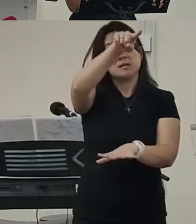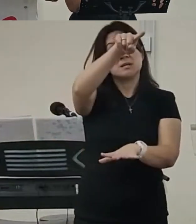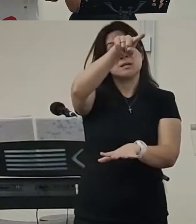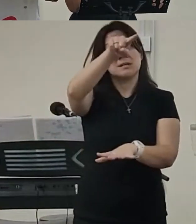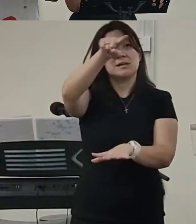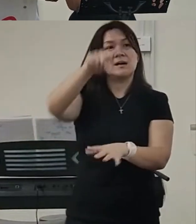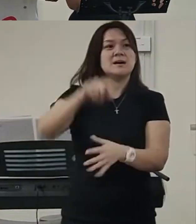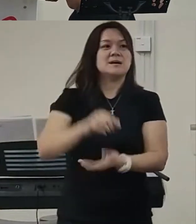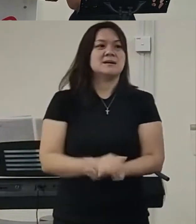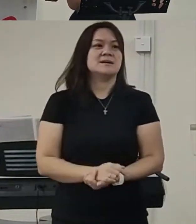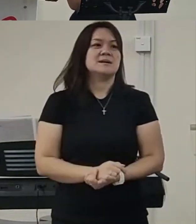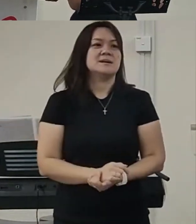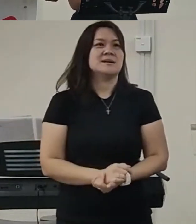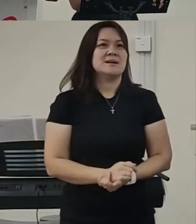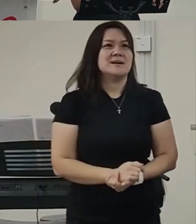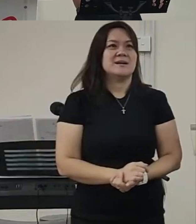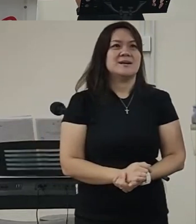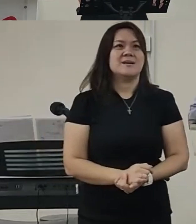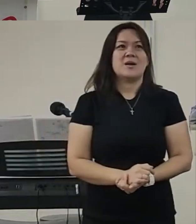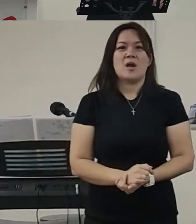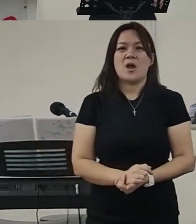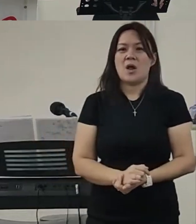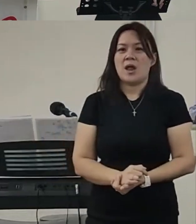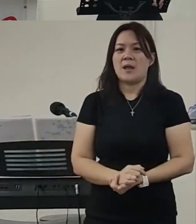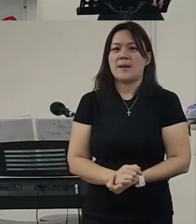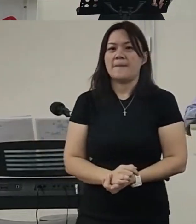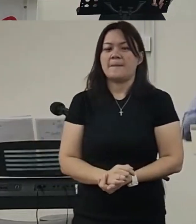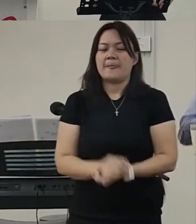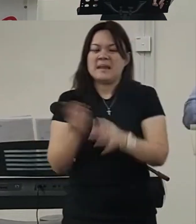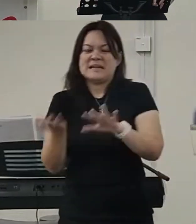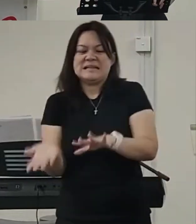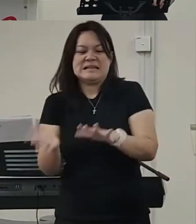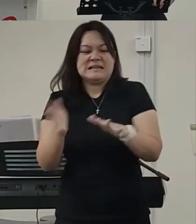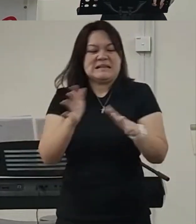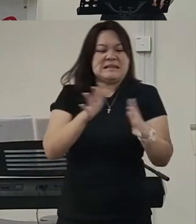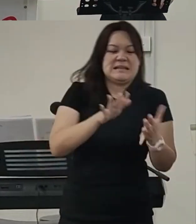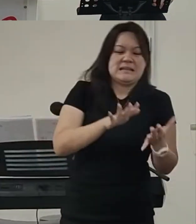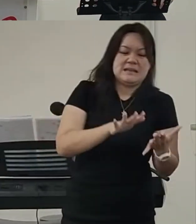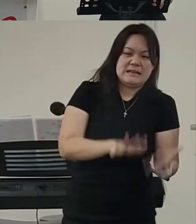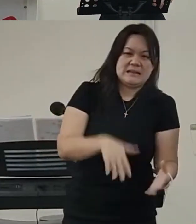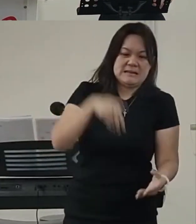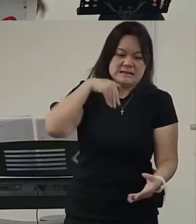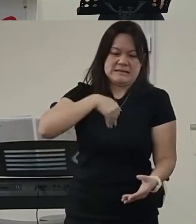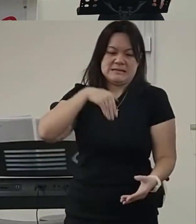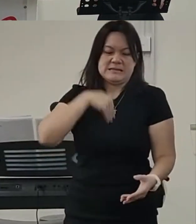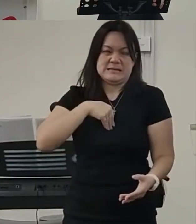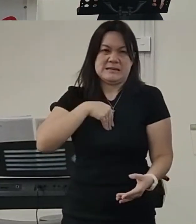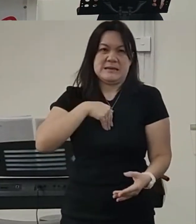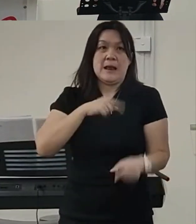请吝点赞 订阅 转发支持镜与点点栏目